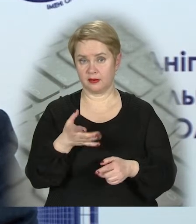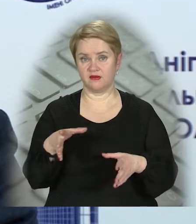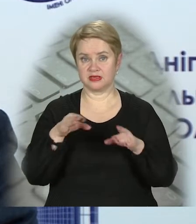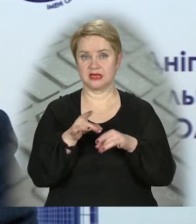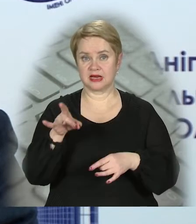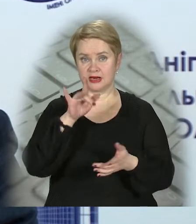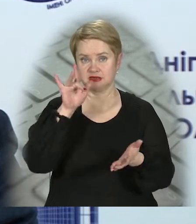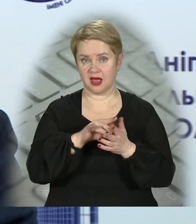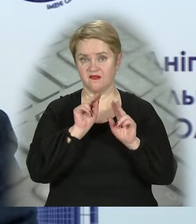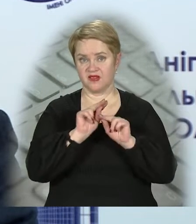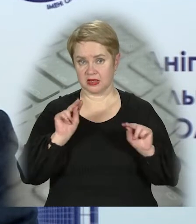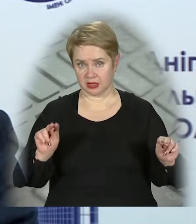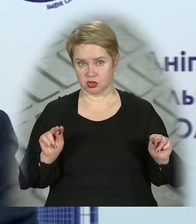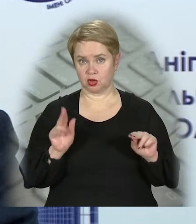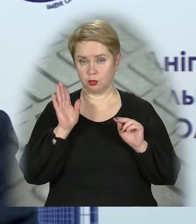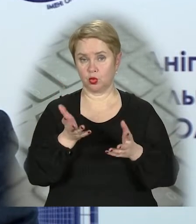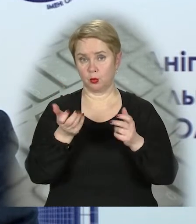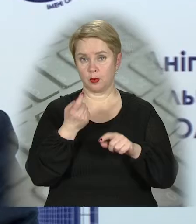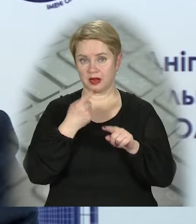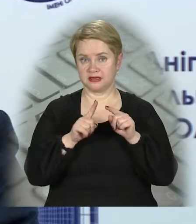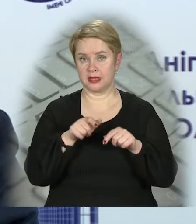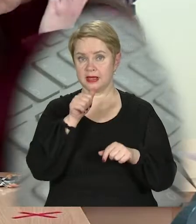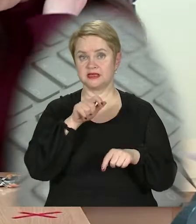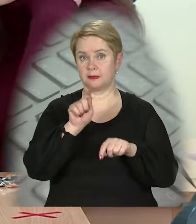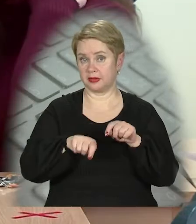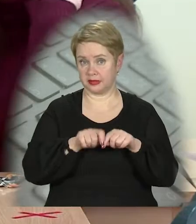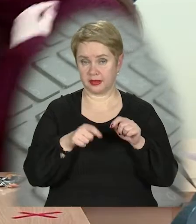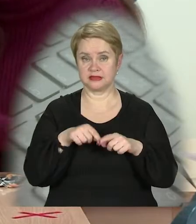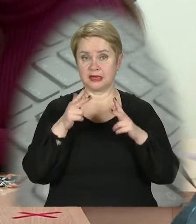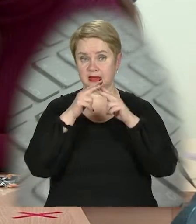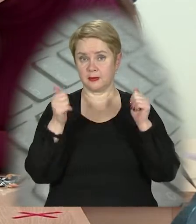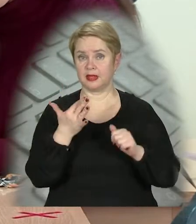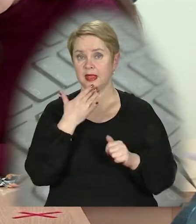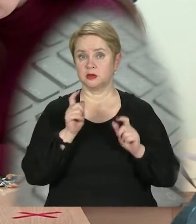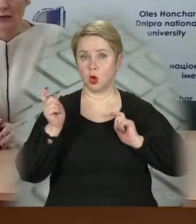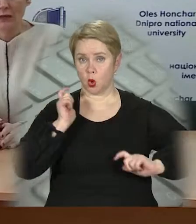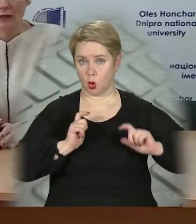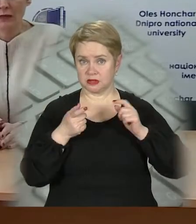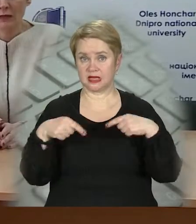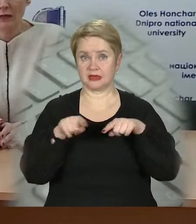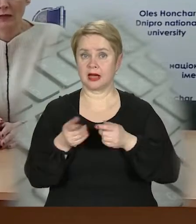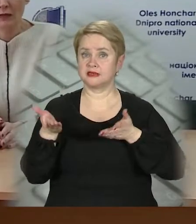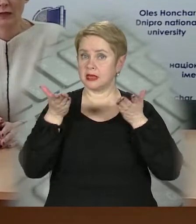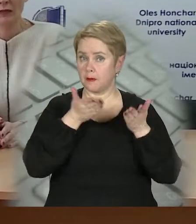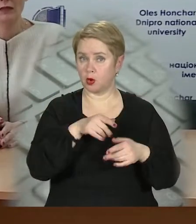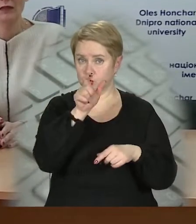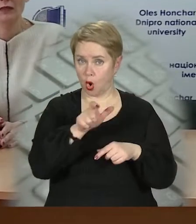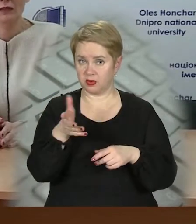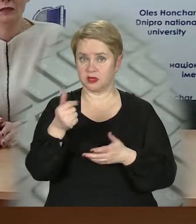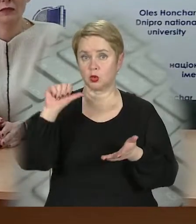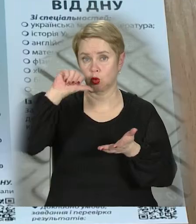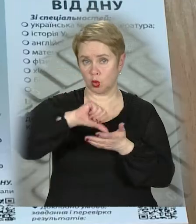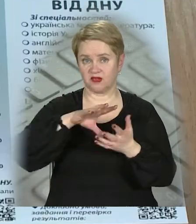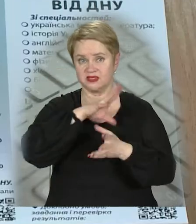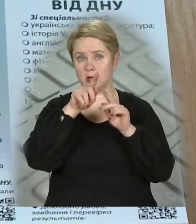регіональним центром наші викладачі будуть приймати ці іспити. Цьогоріч Дніпровський національний університет також запрошує абітурієнтів взяти